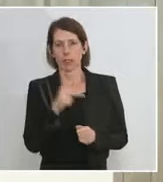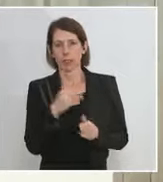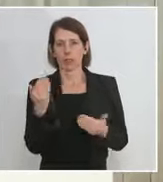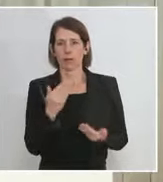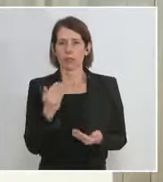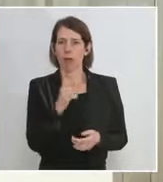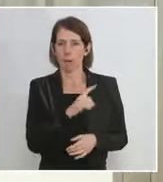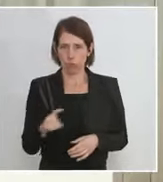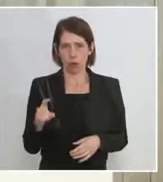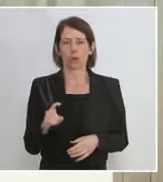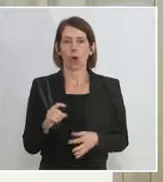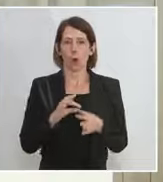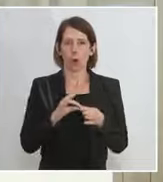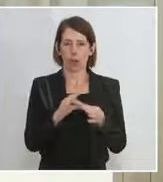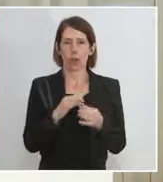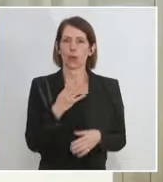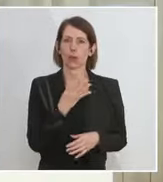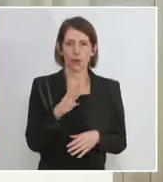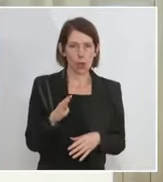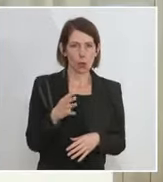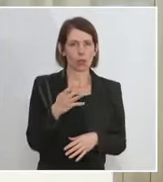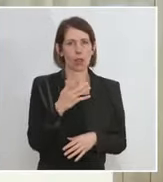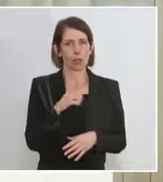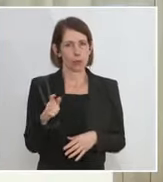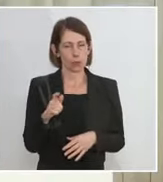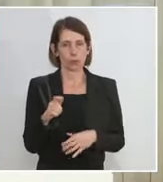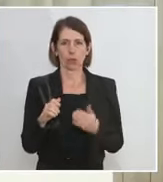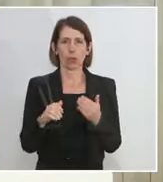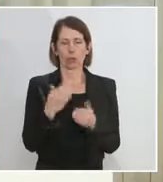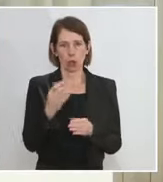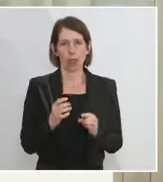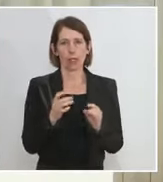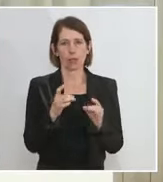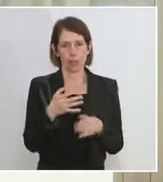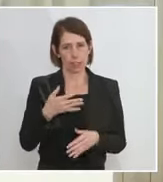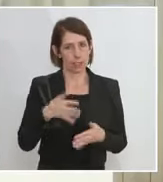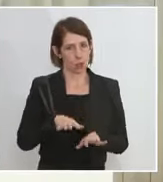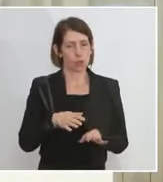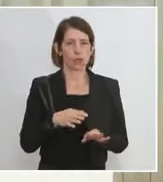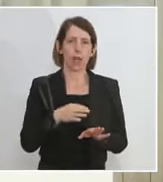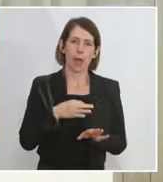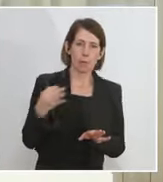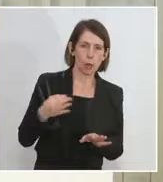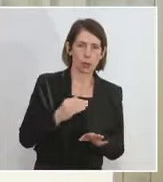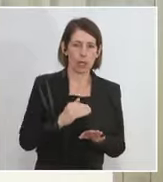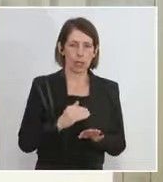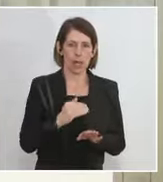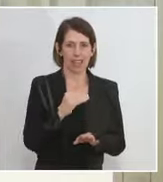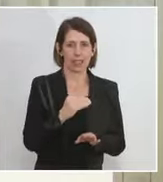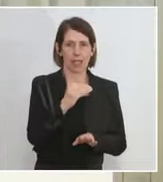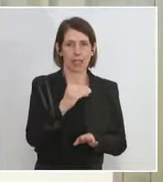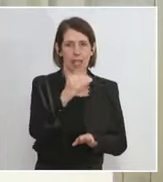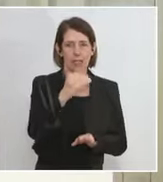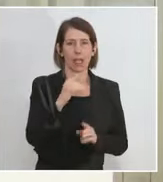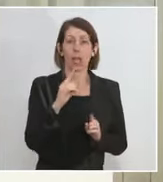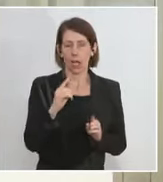dass wir pro Woche derzeit zwischen 400 und 500 Infektionsfälle pro Tag ansteigen. Aber das ist keine bundesweite